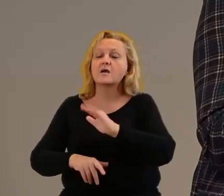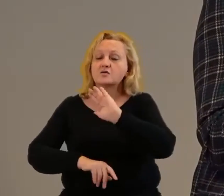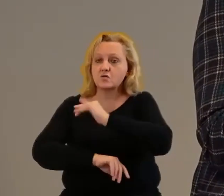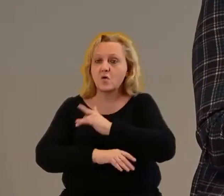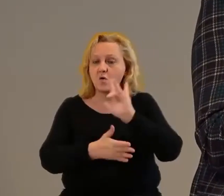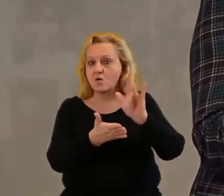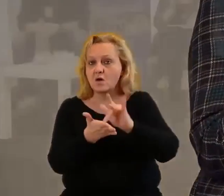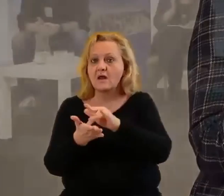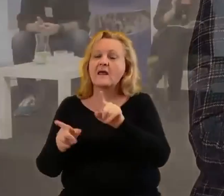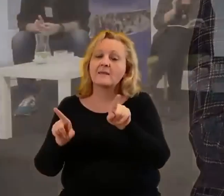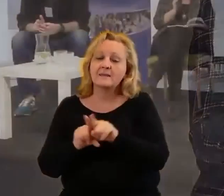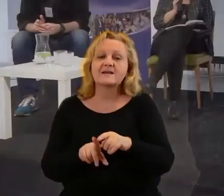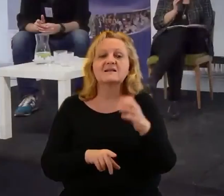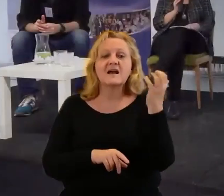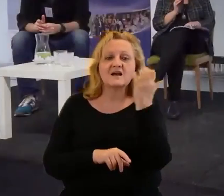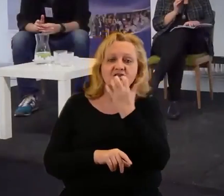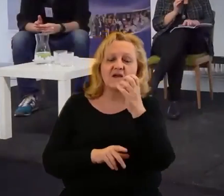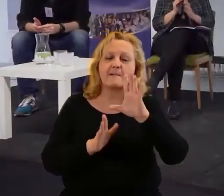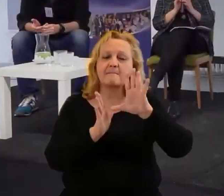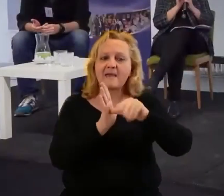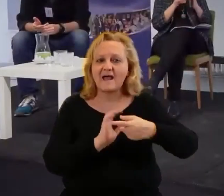w świetlicach wiejskich.